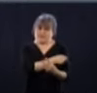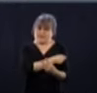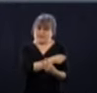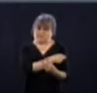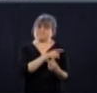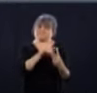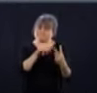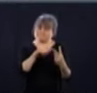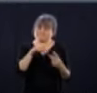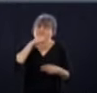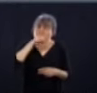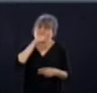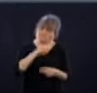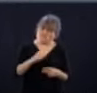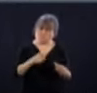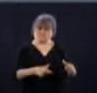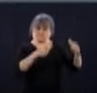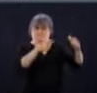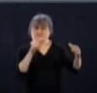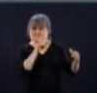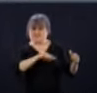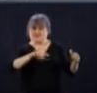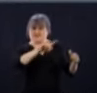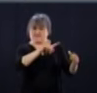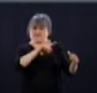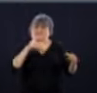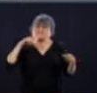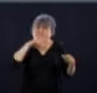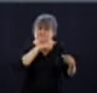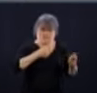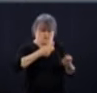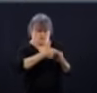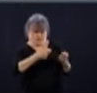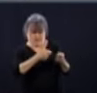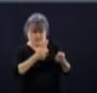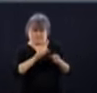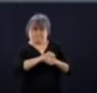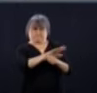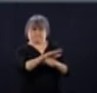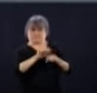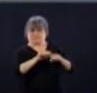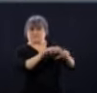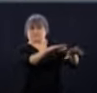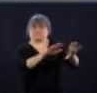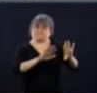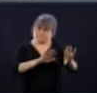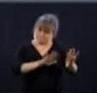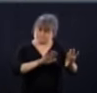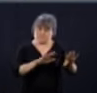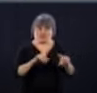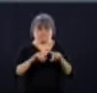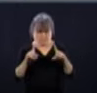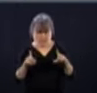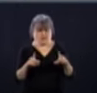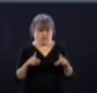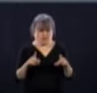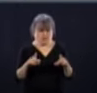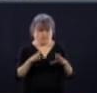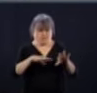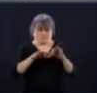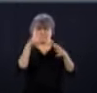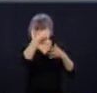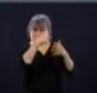cas d'une pandémie. Mais moi, je pense que toutes les mesures sont prises. Mais oui, je veux rassurer jusqu'à un certain point.